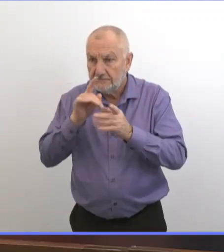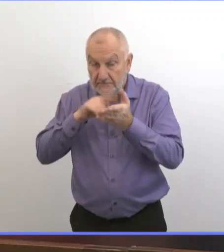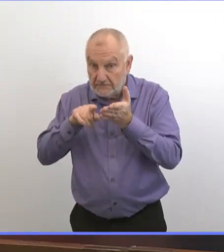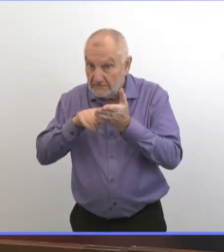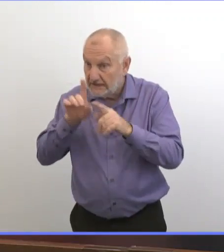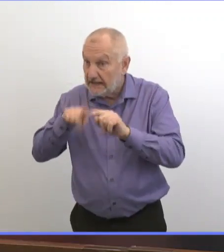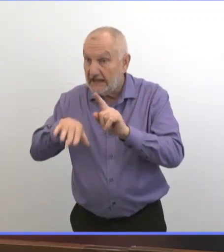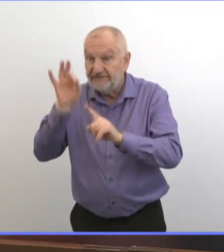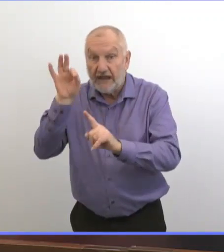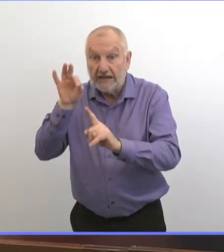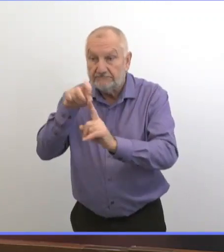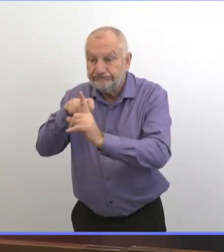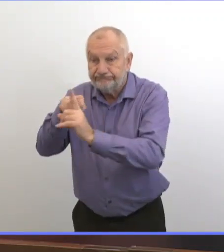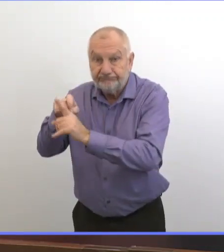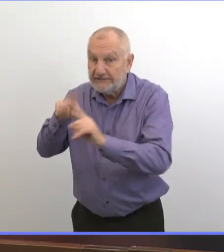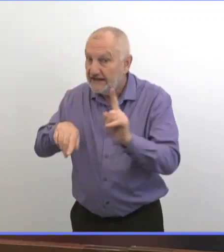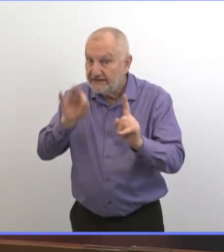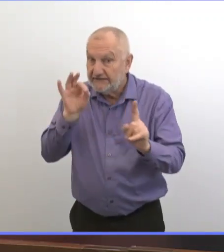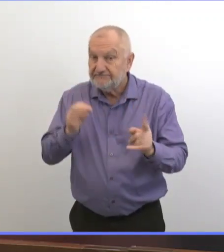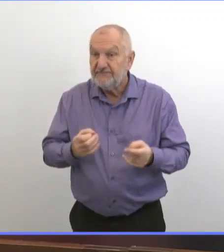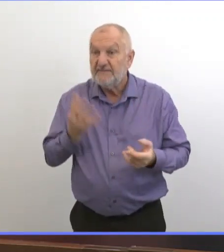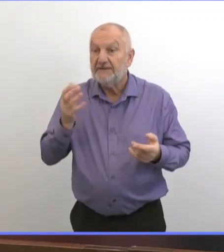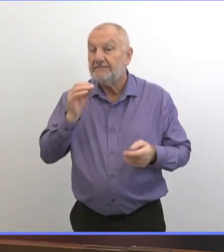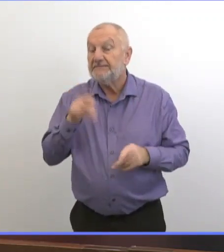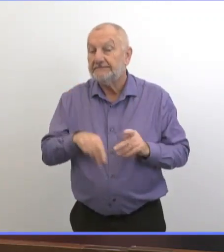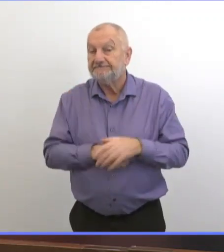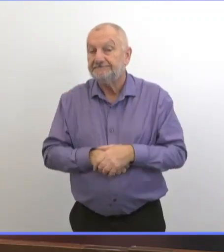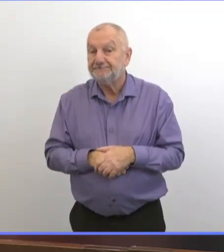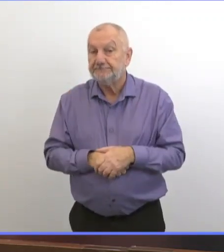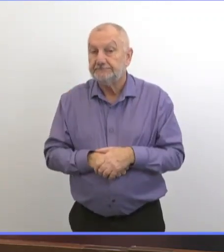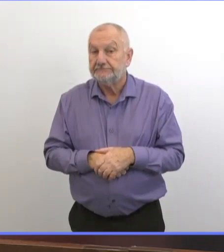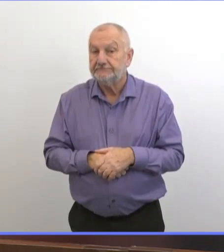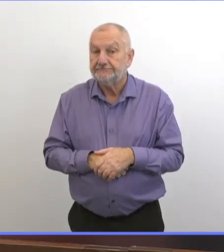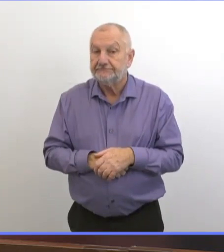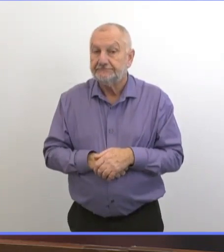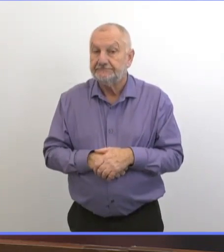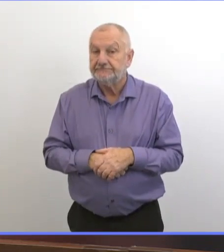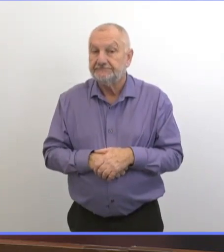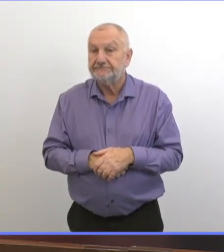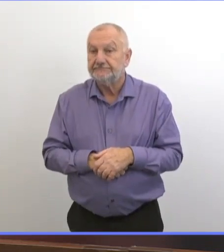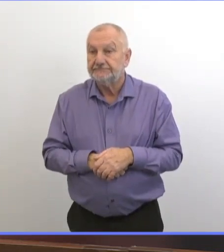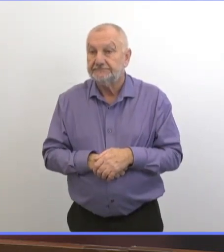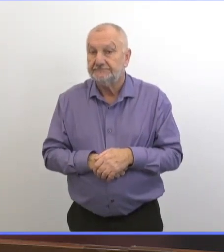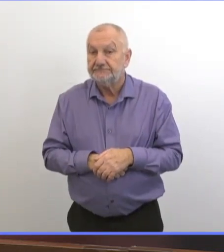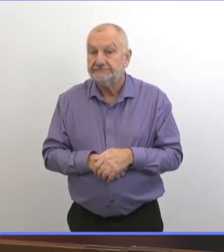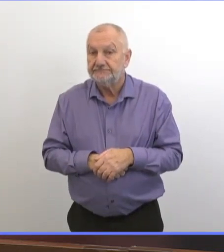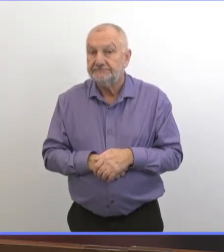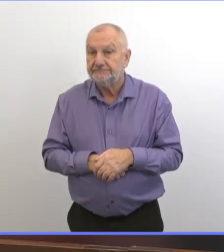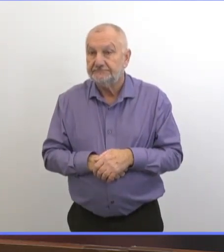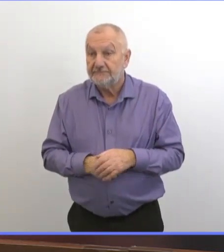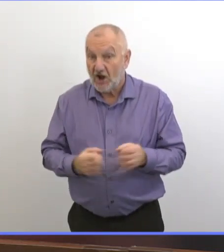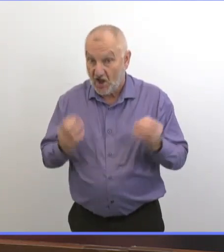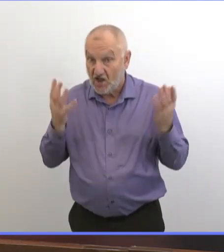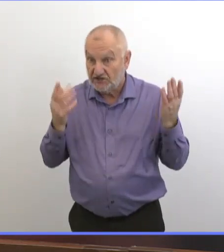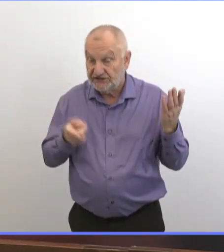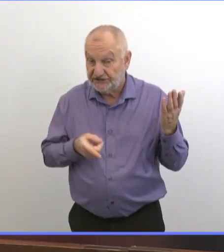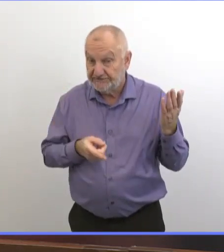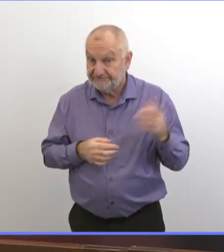Question inaudible. Je pense que ça a été une proportion importante pour nous.